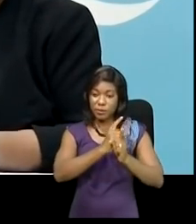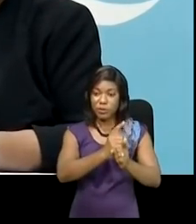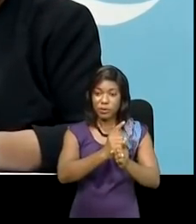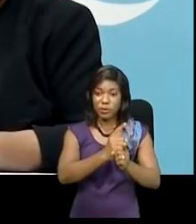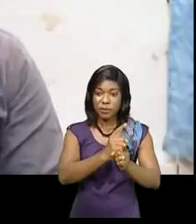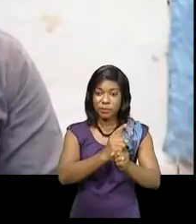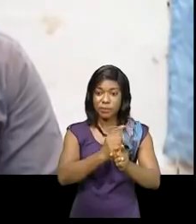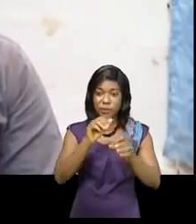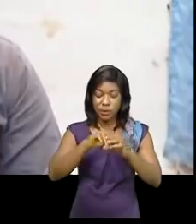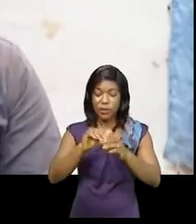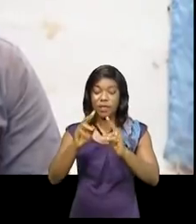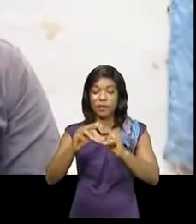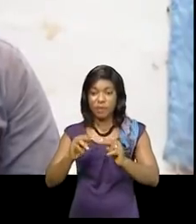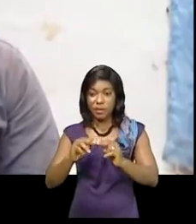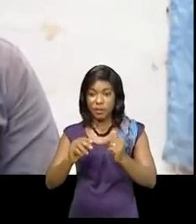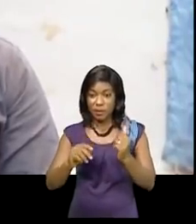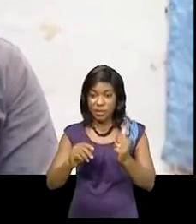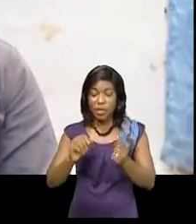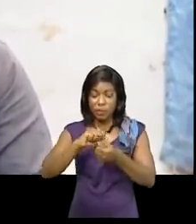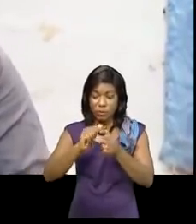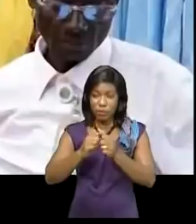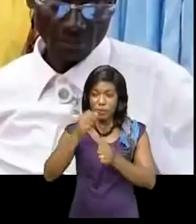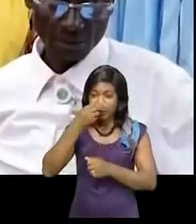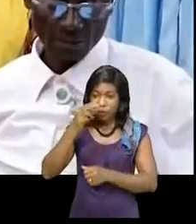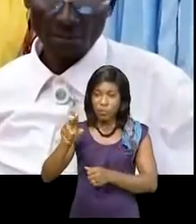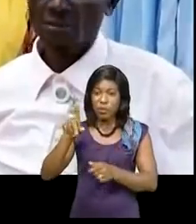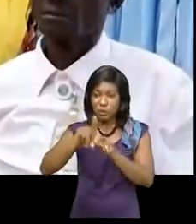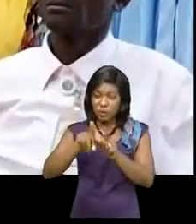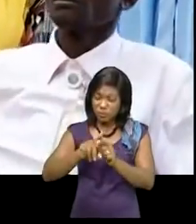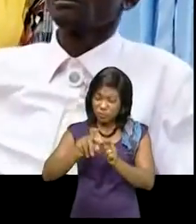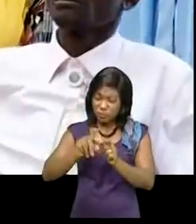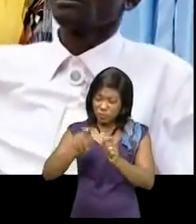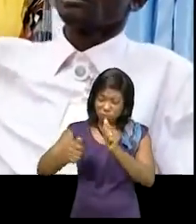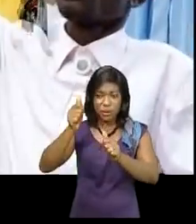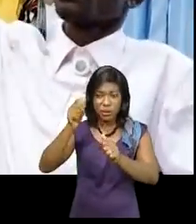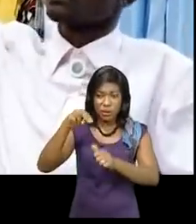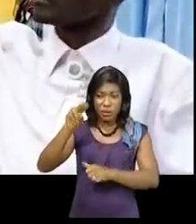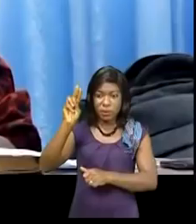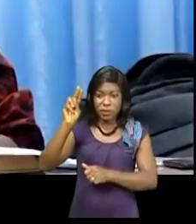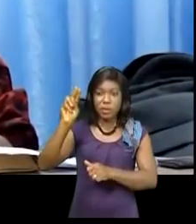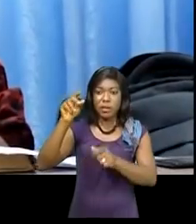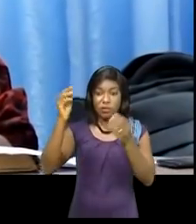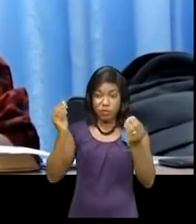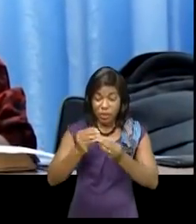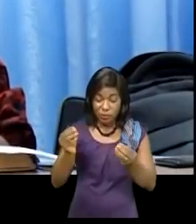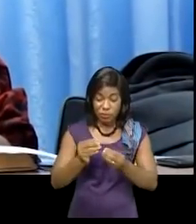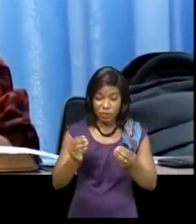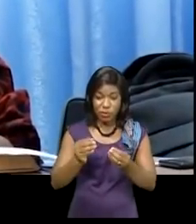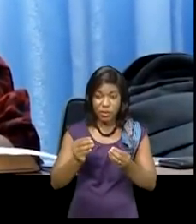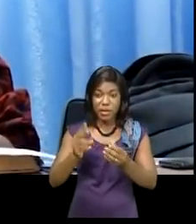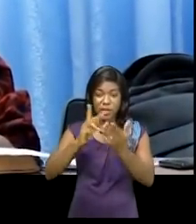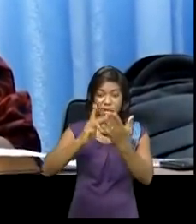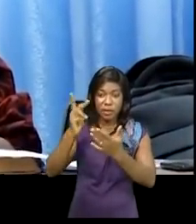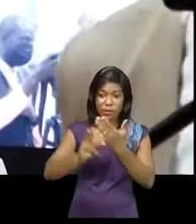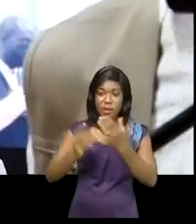le plus large. La situation des Goma préoccupe au plus haut point les nations et les Raison pour laquelle les programmes